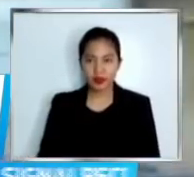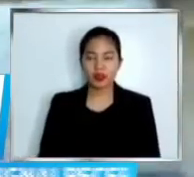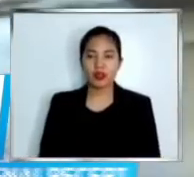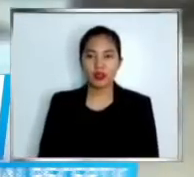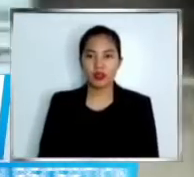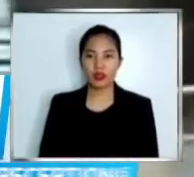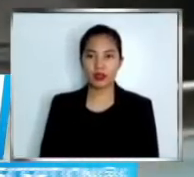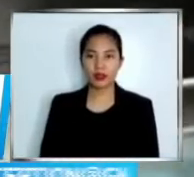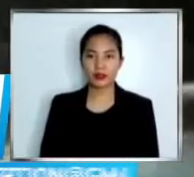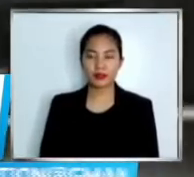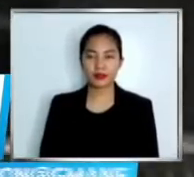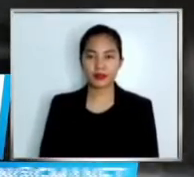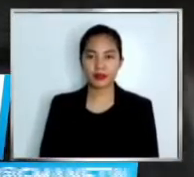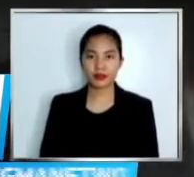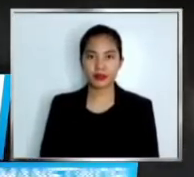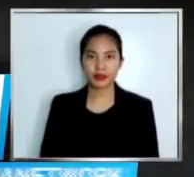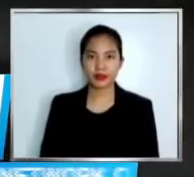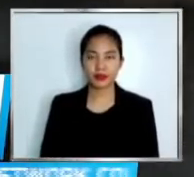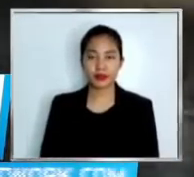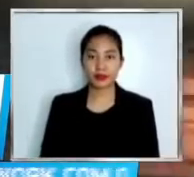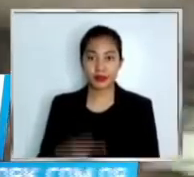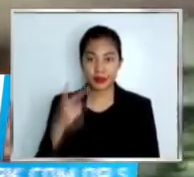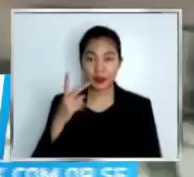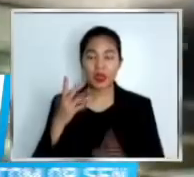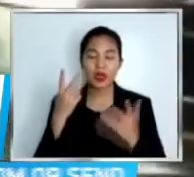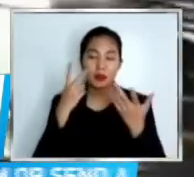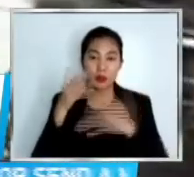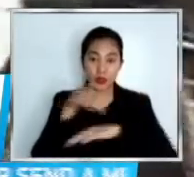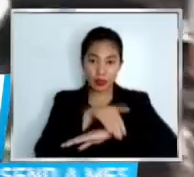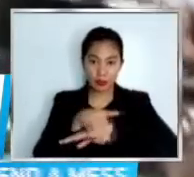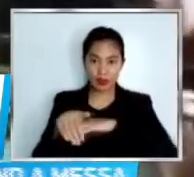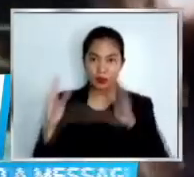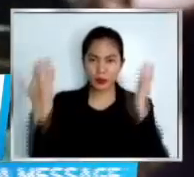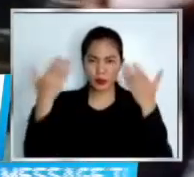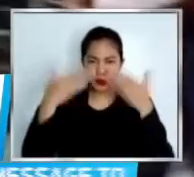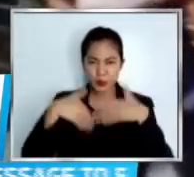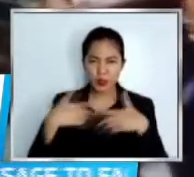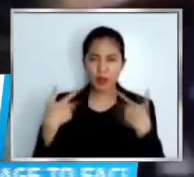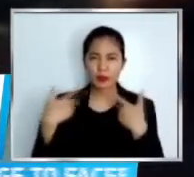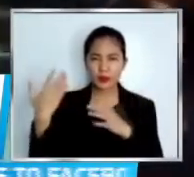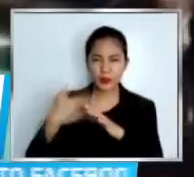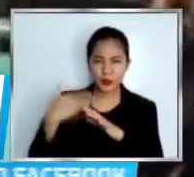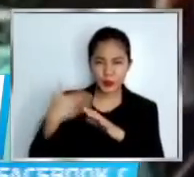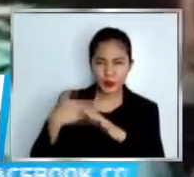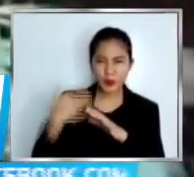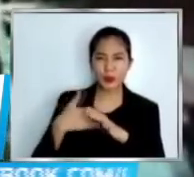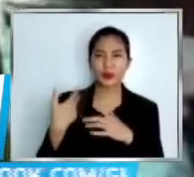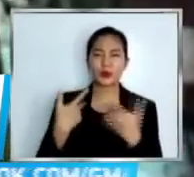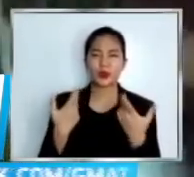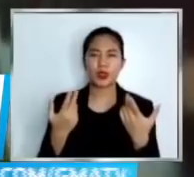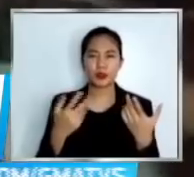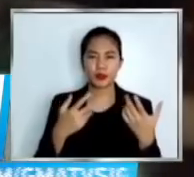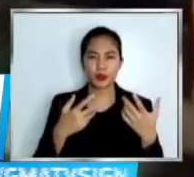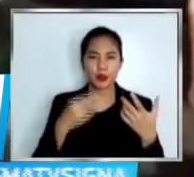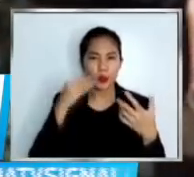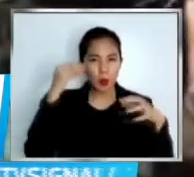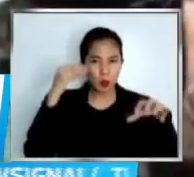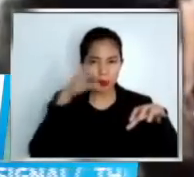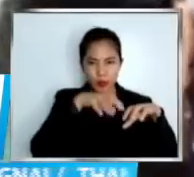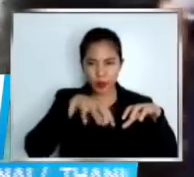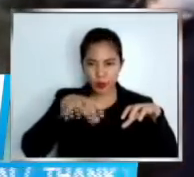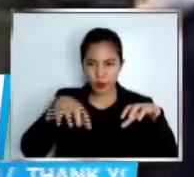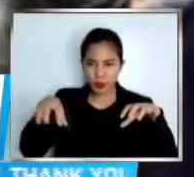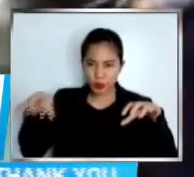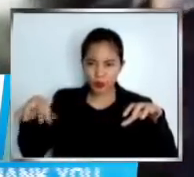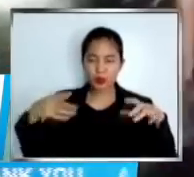Sa kalaliman ng gabi, nabulabog ang magkakapit bahay na ito sa Poblasyon Makati. Nagliyab ang ikalawang palapag ng bahay na ito at nadamay ang